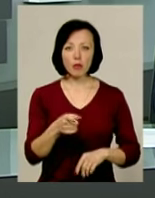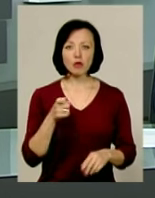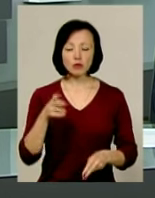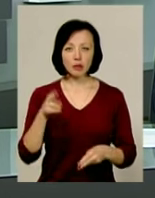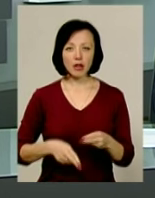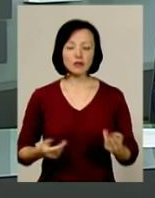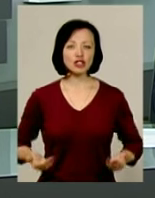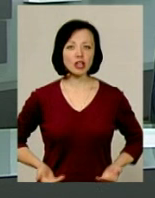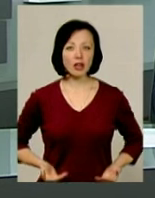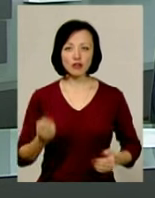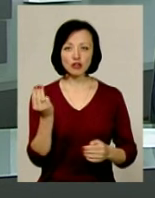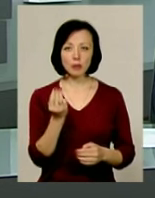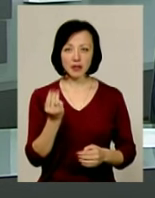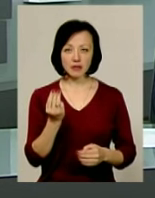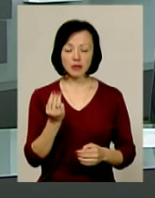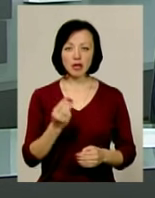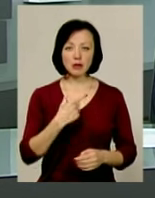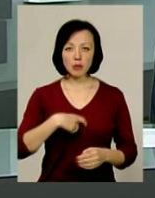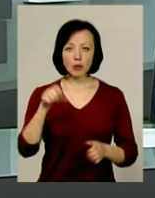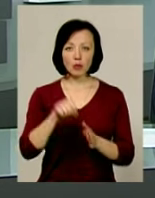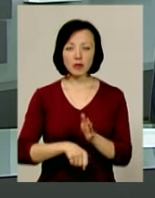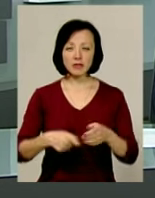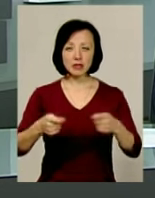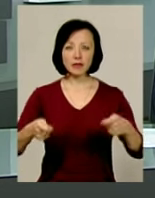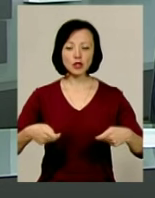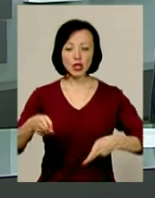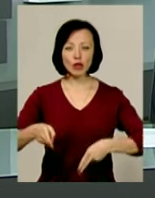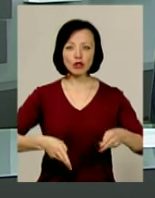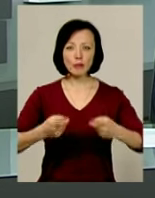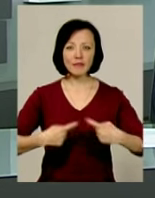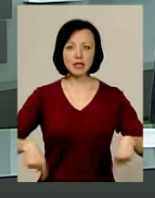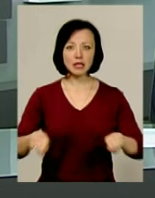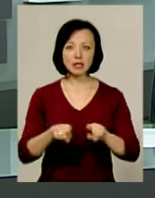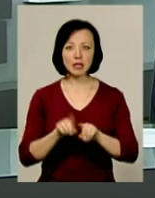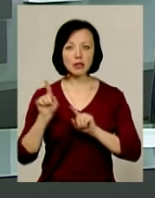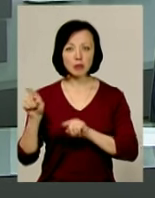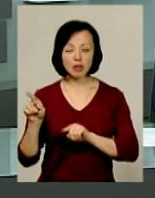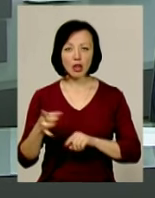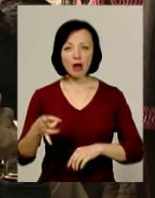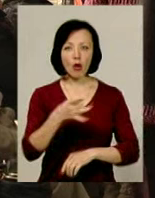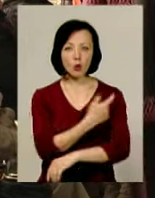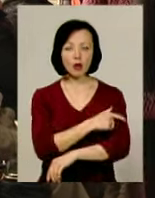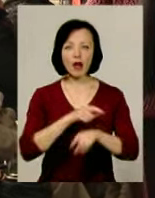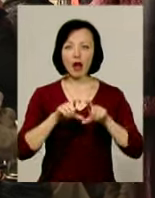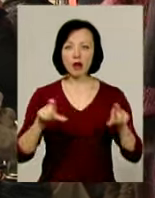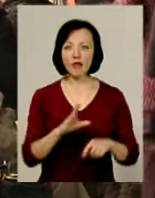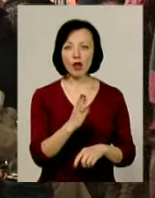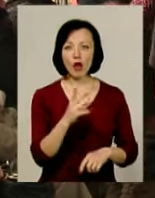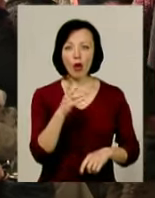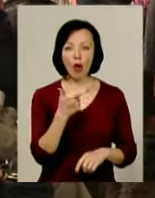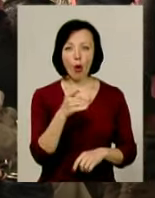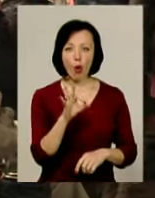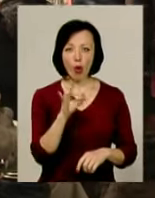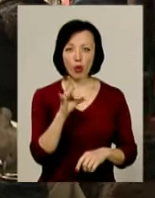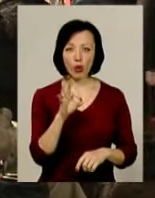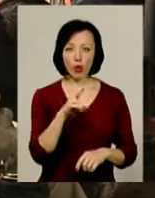перервав життя. У Шепетівці наклав на себе руки завідувачий хірургічним відділенням тамтешній райлікарні Володимир Горлюк.